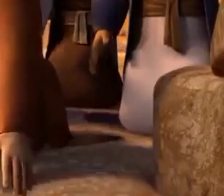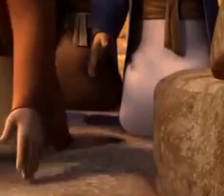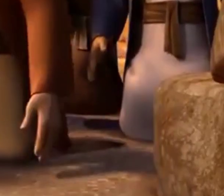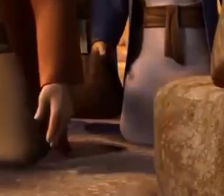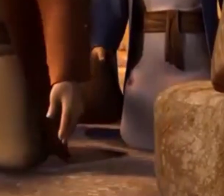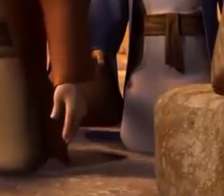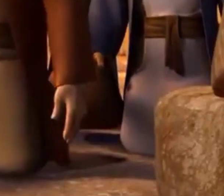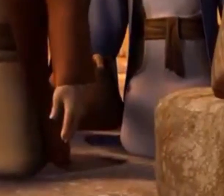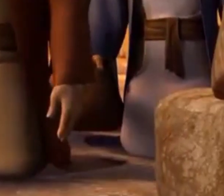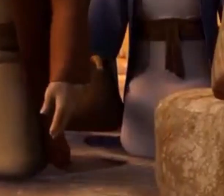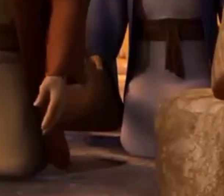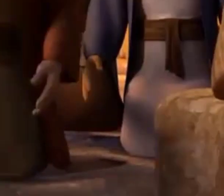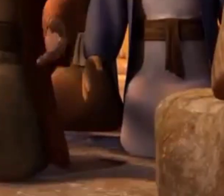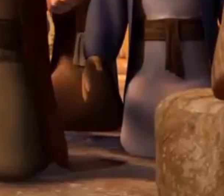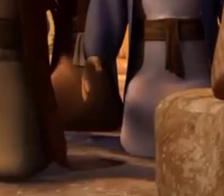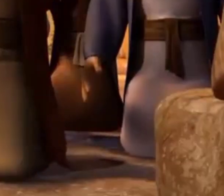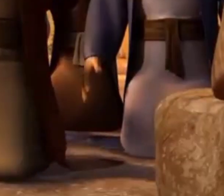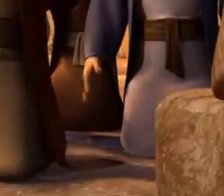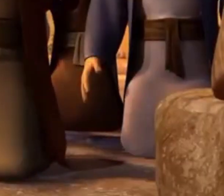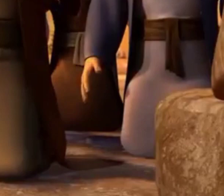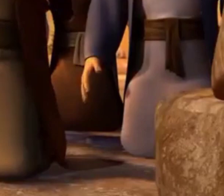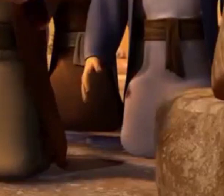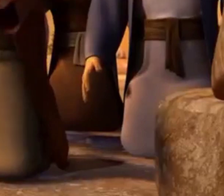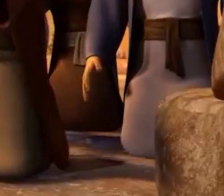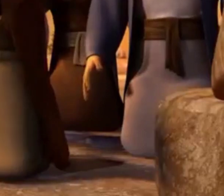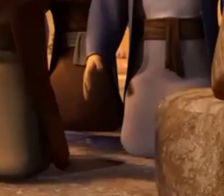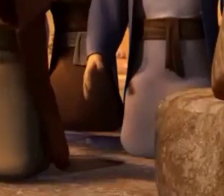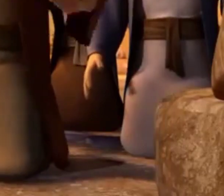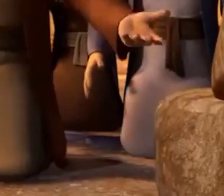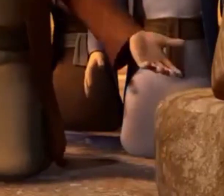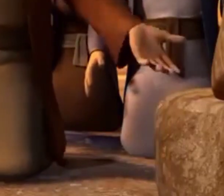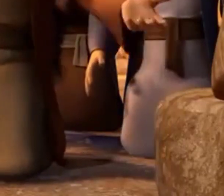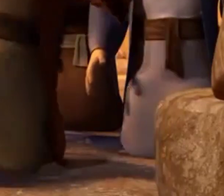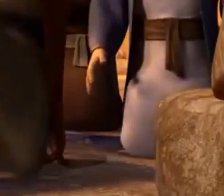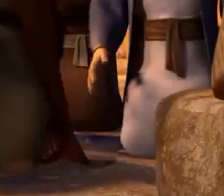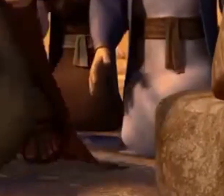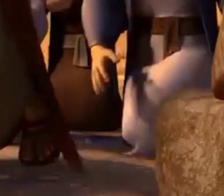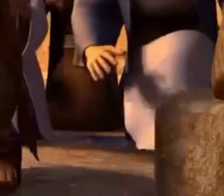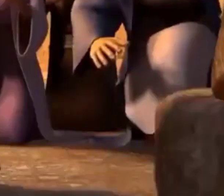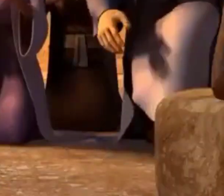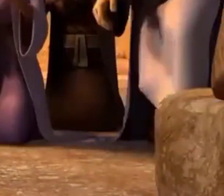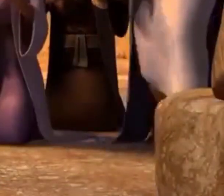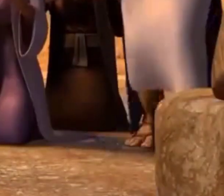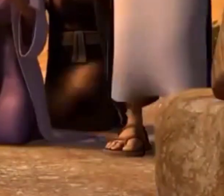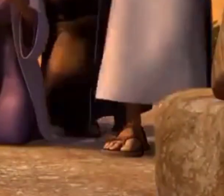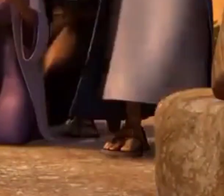You are the prophet. He who can perform such miracles is truly the Messiah!